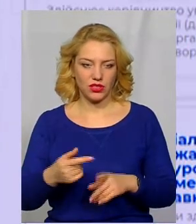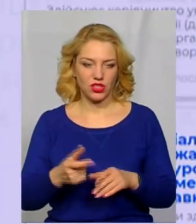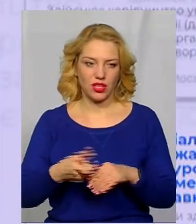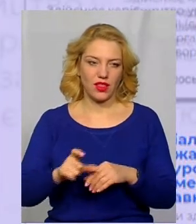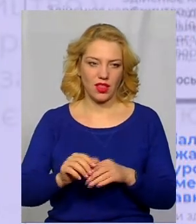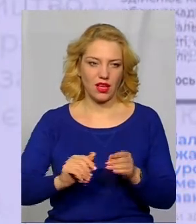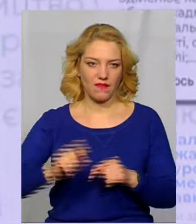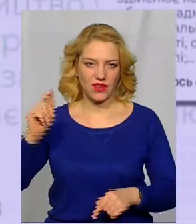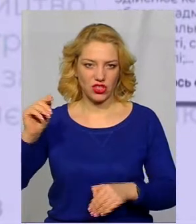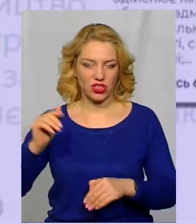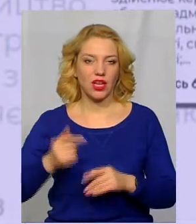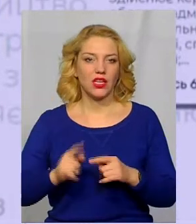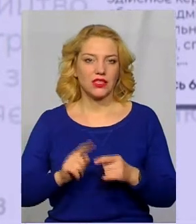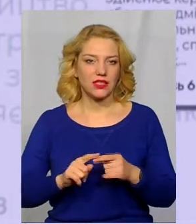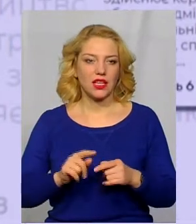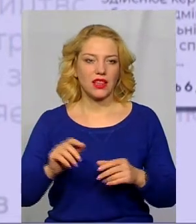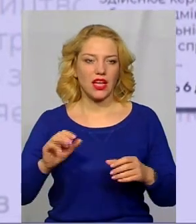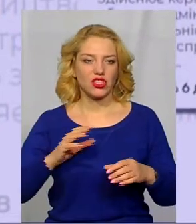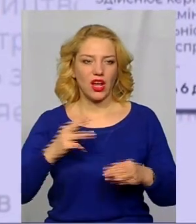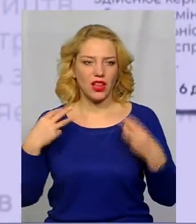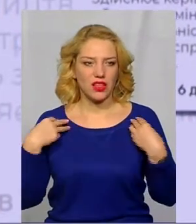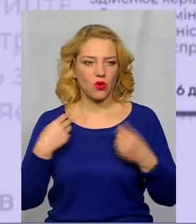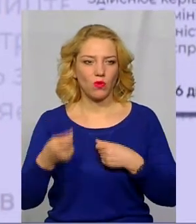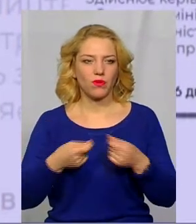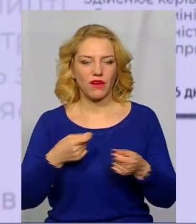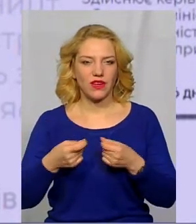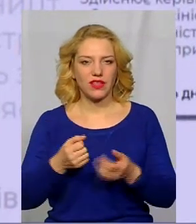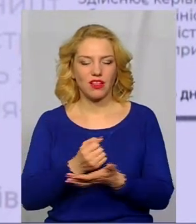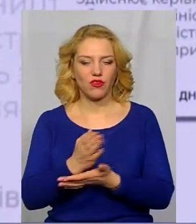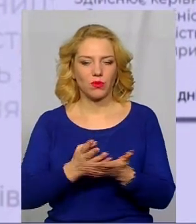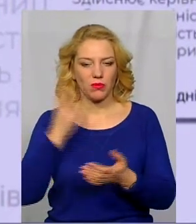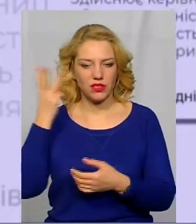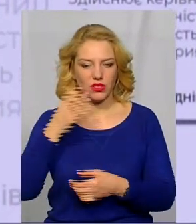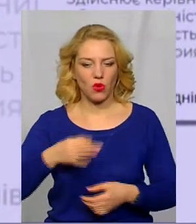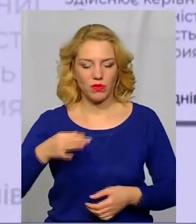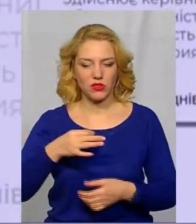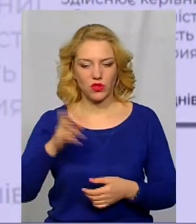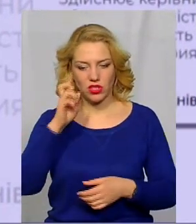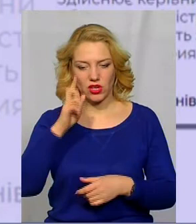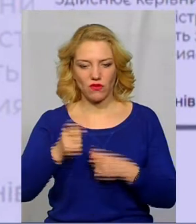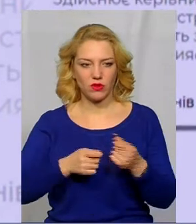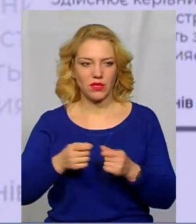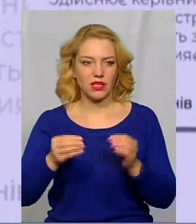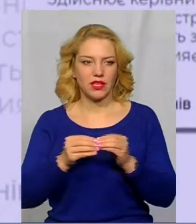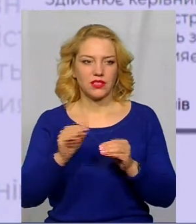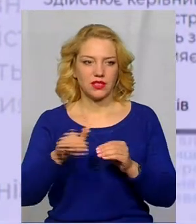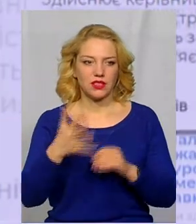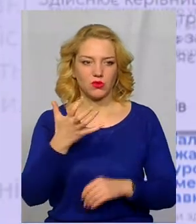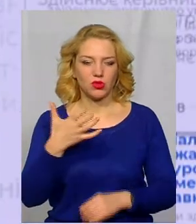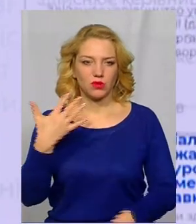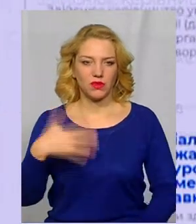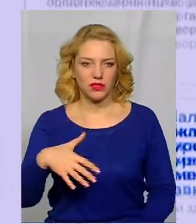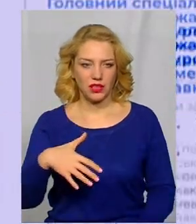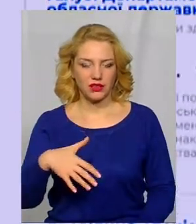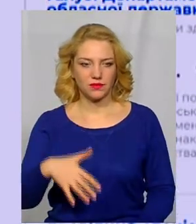Найвища – начальник управління інфраструктури Хмельницької обласної державної адміністрації, ви про нього сьогодні згадували, це 10,550.